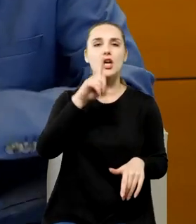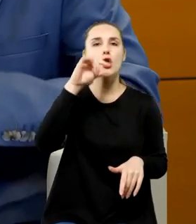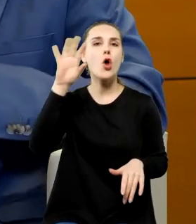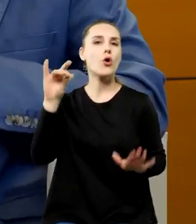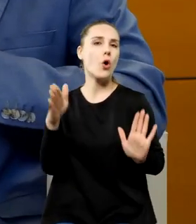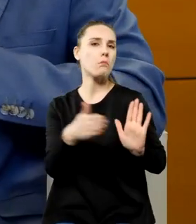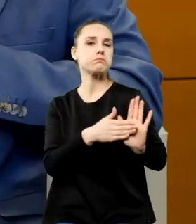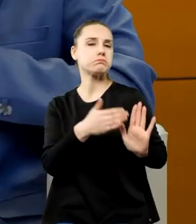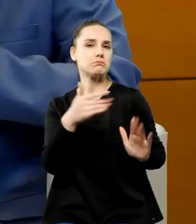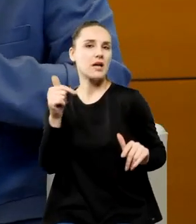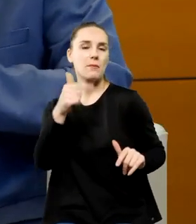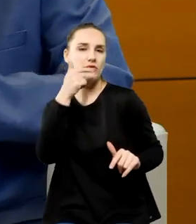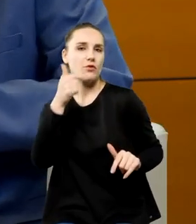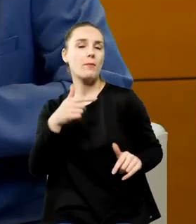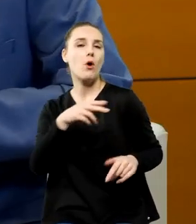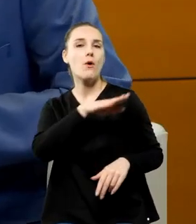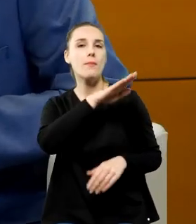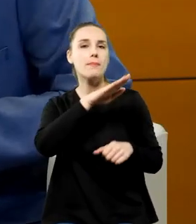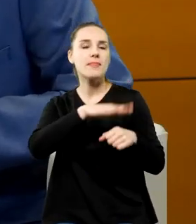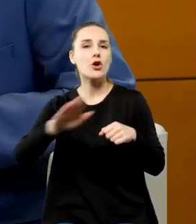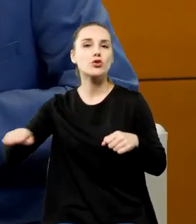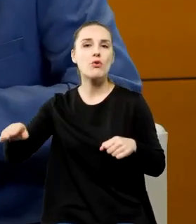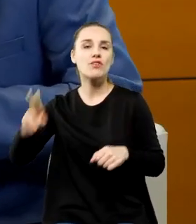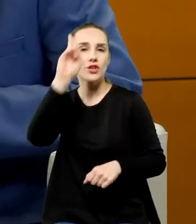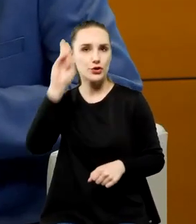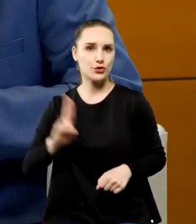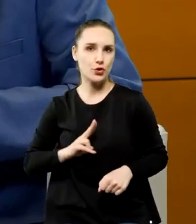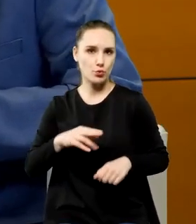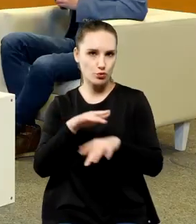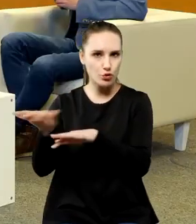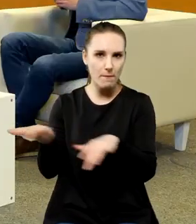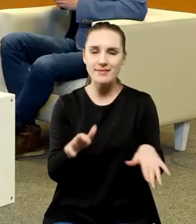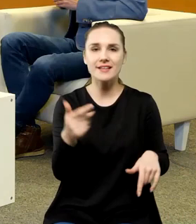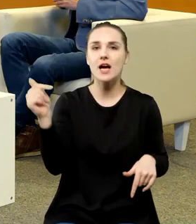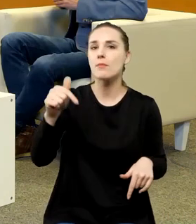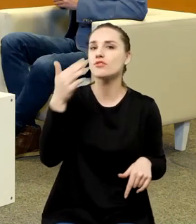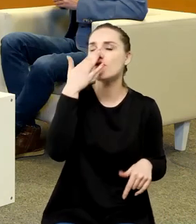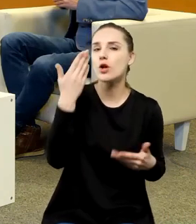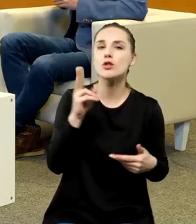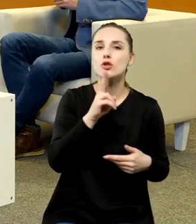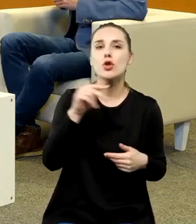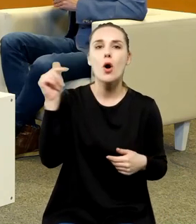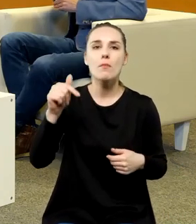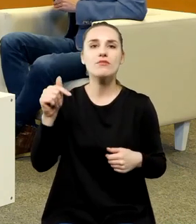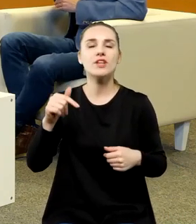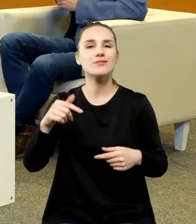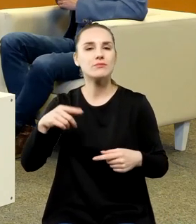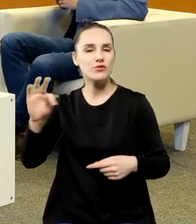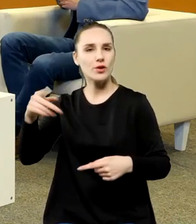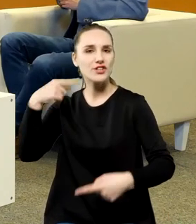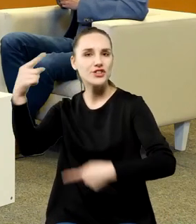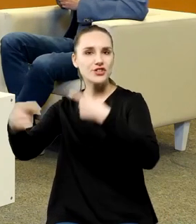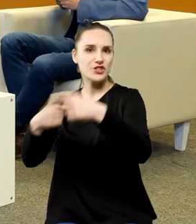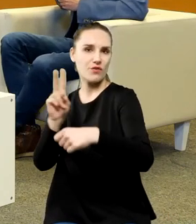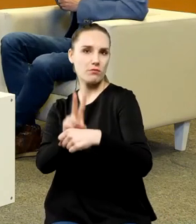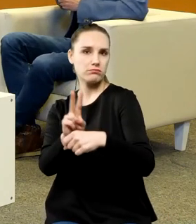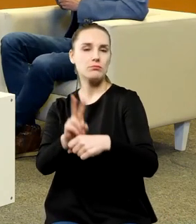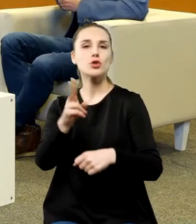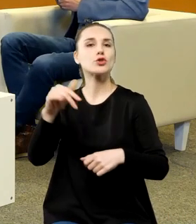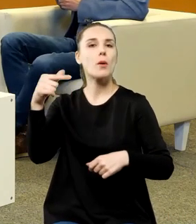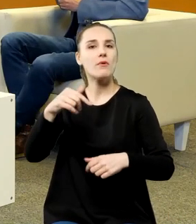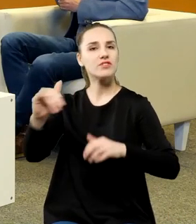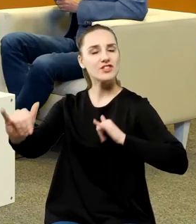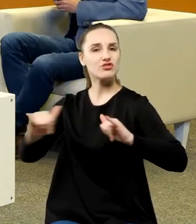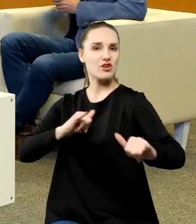Chopin czy Narodowy Instytut Fryderyka Chopina powinien być depozytariuszem dziedzictwa czy może sprawnym zarządcą